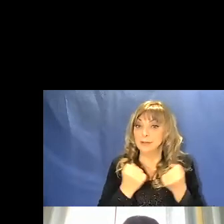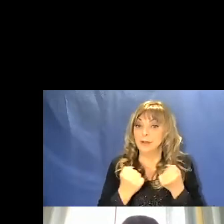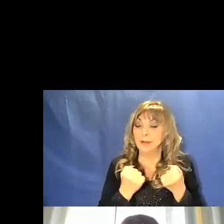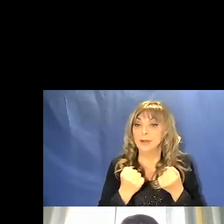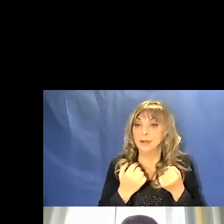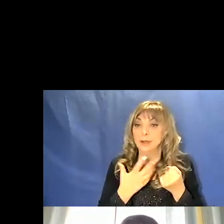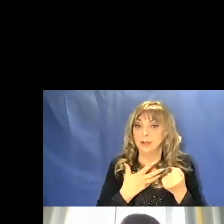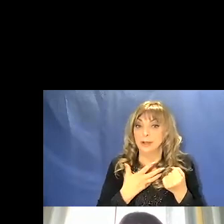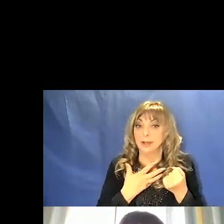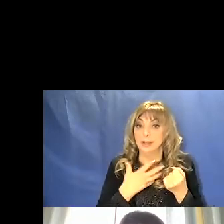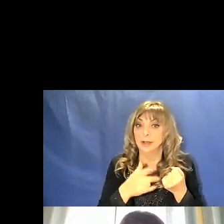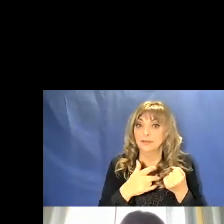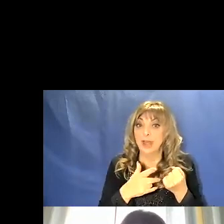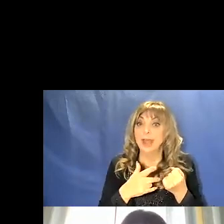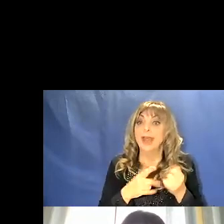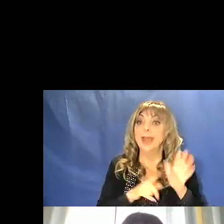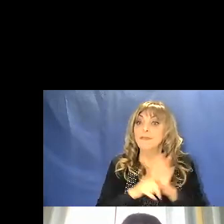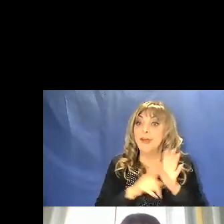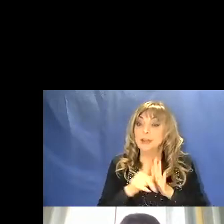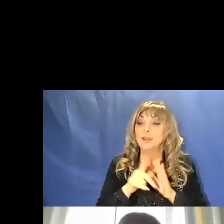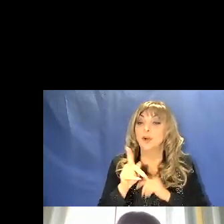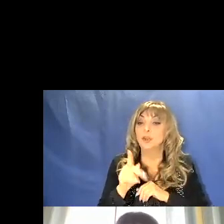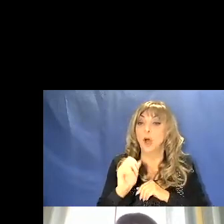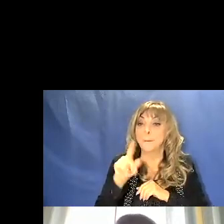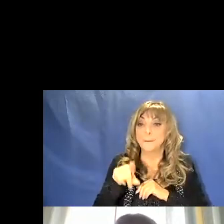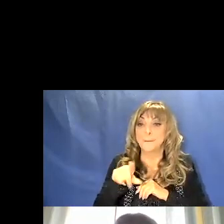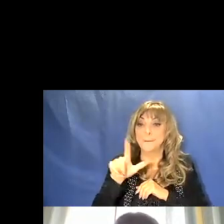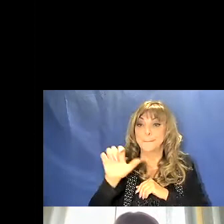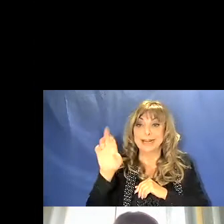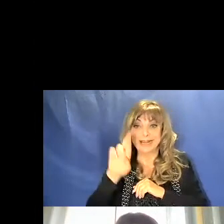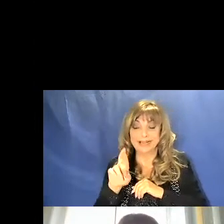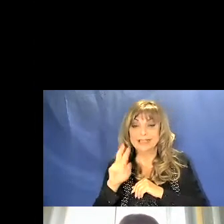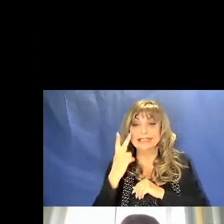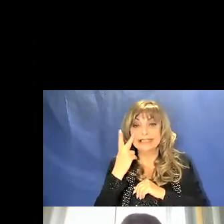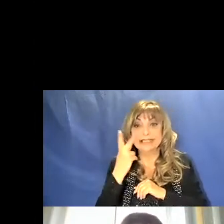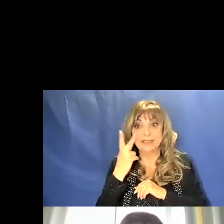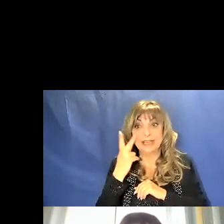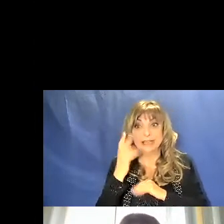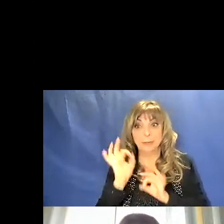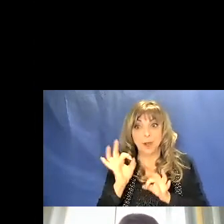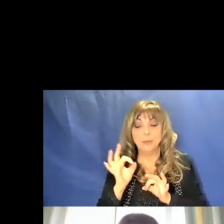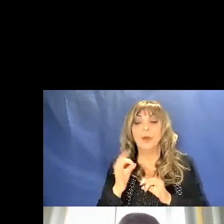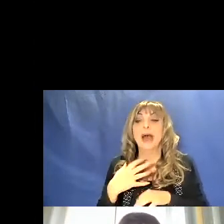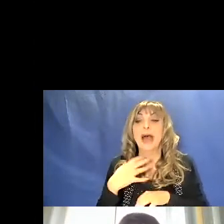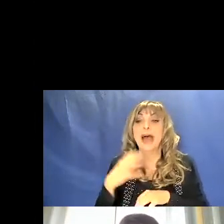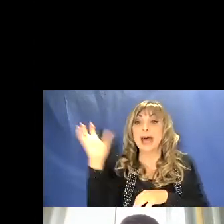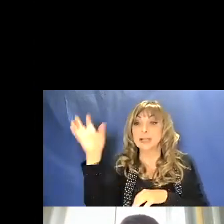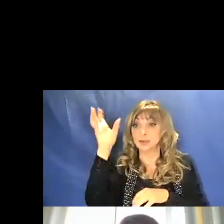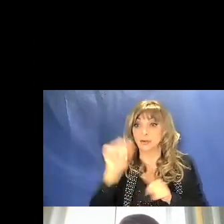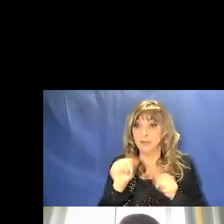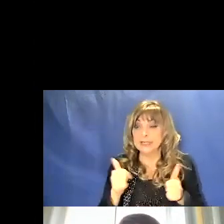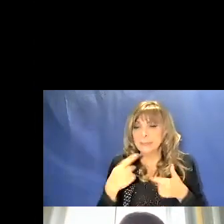chiamato effetto Doppler che osserviamo in astrofisica, ma anche nella vita quotidiana.